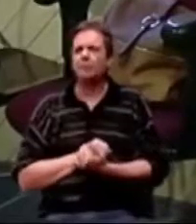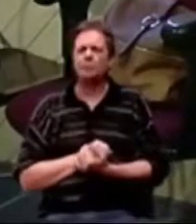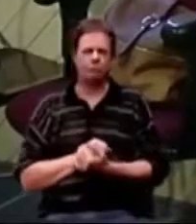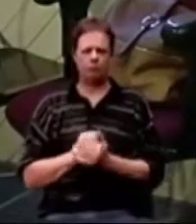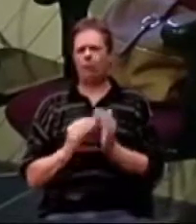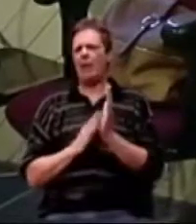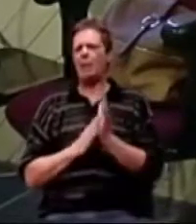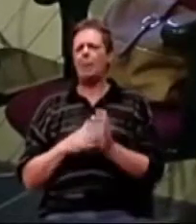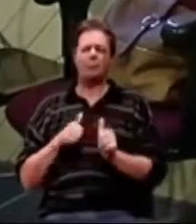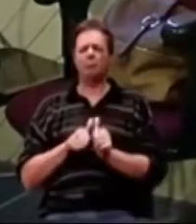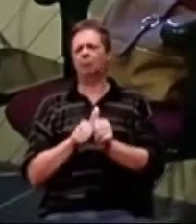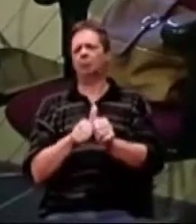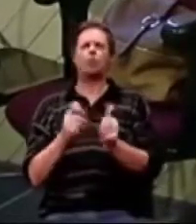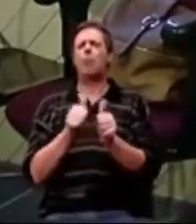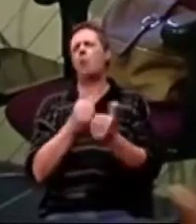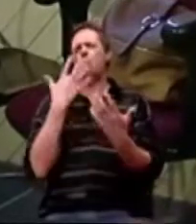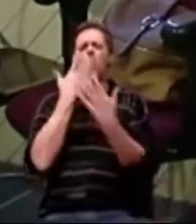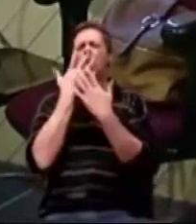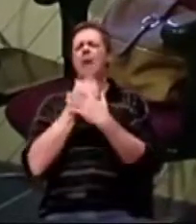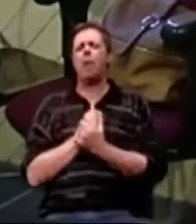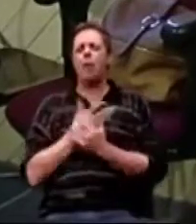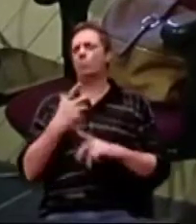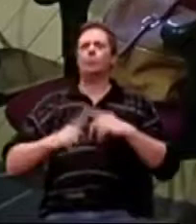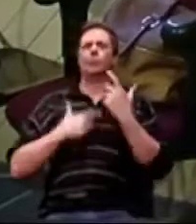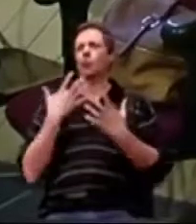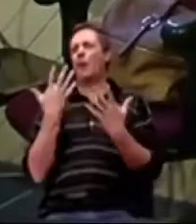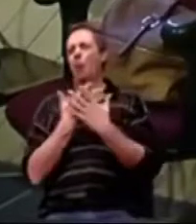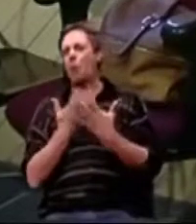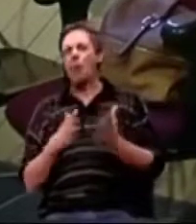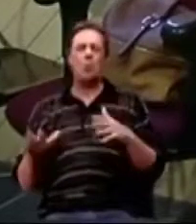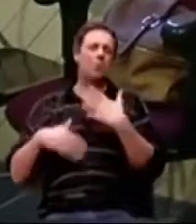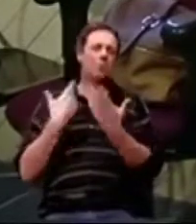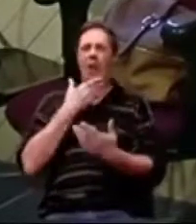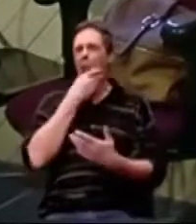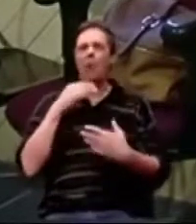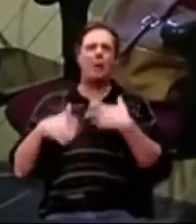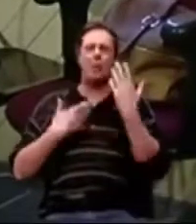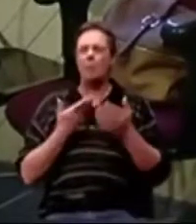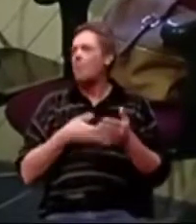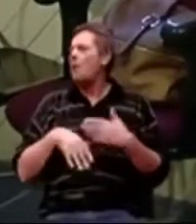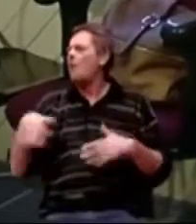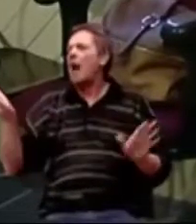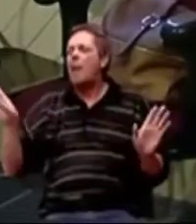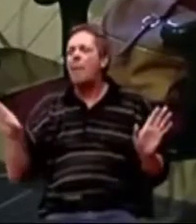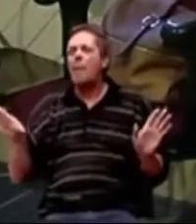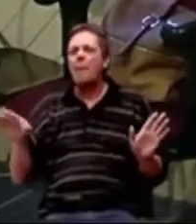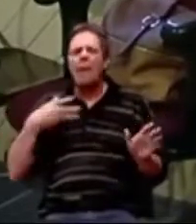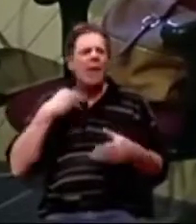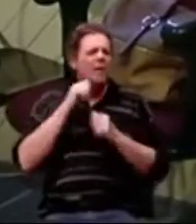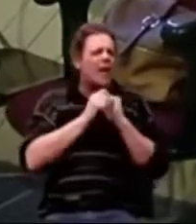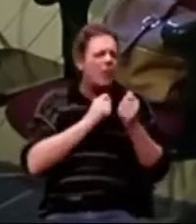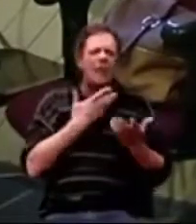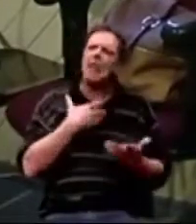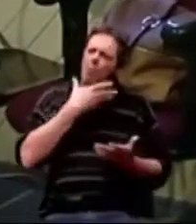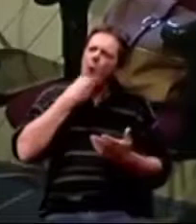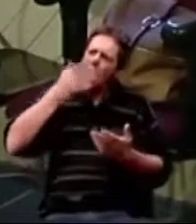Naprimjer, idete s njim u kino i on uživo u kinu, mjuzikl neki krasno mu je divno, izađe van i sad pričate s njim kako je